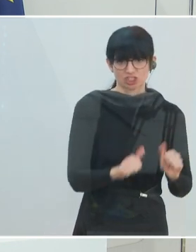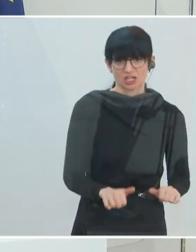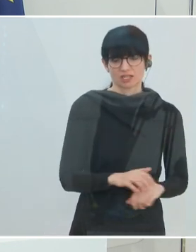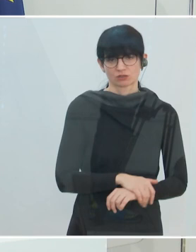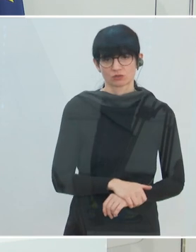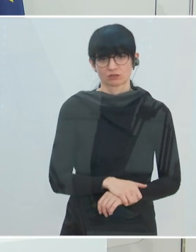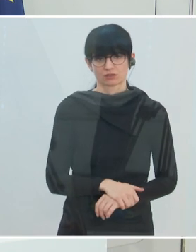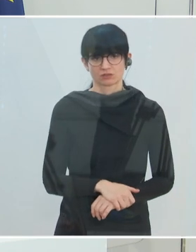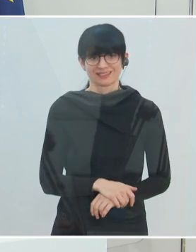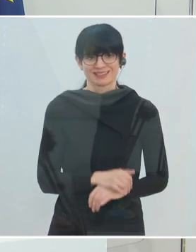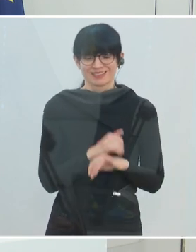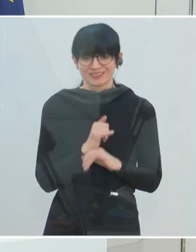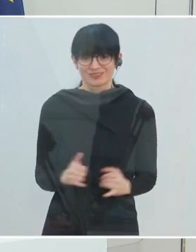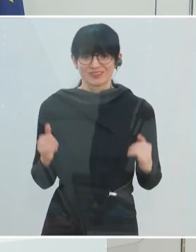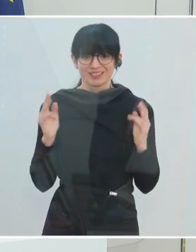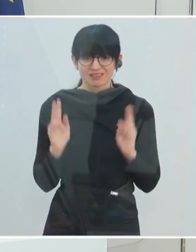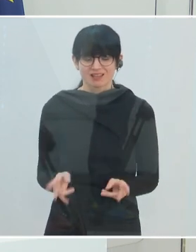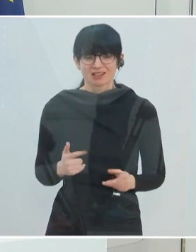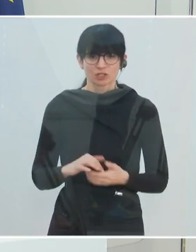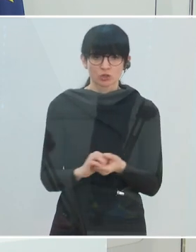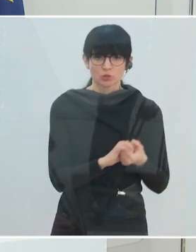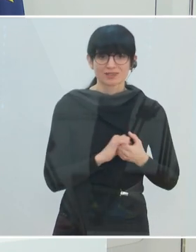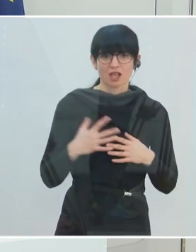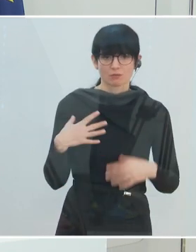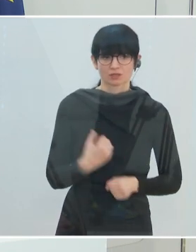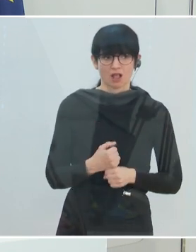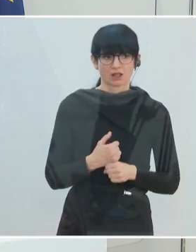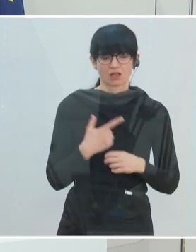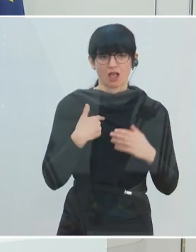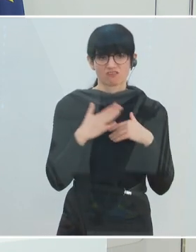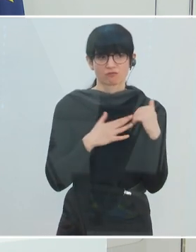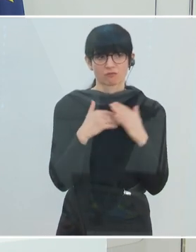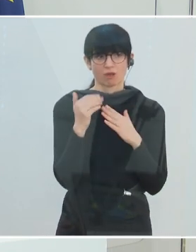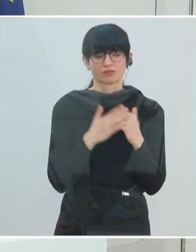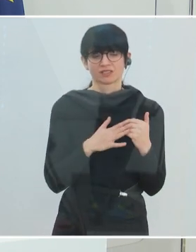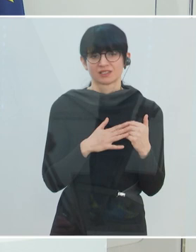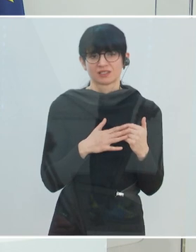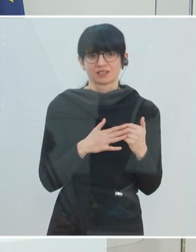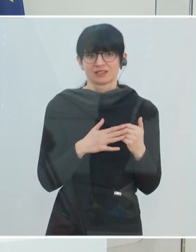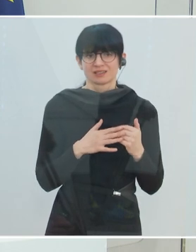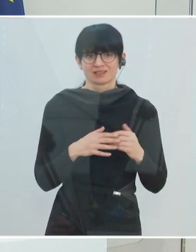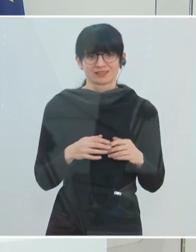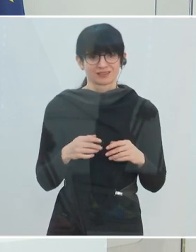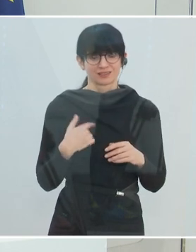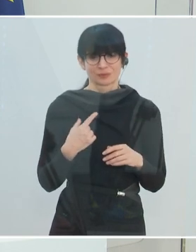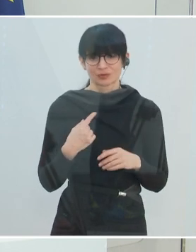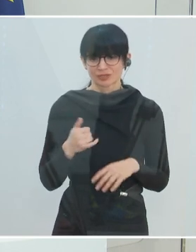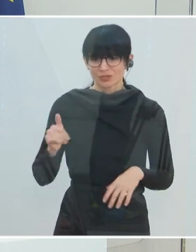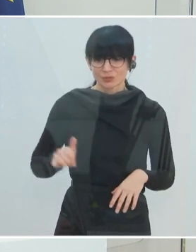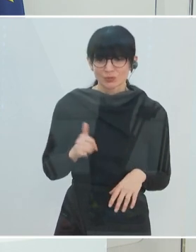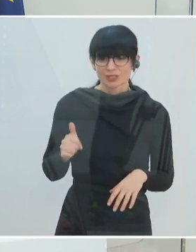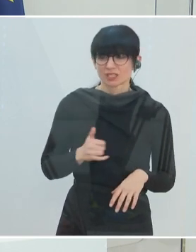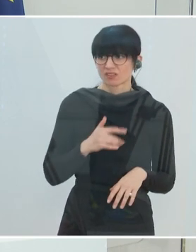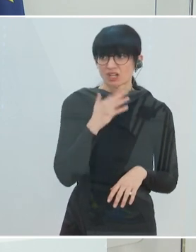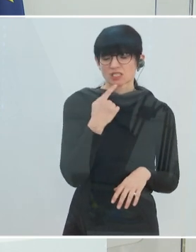auch darum gehen, wie können wir hier einen Zusammenhalt herstellen und da möchte ich schon eine Lanze auch für die Jugendlichen brechen. Jetzt wird ja heute